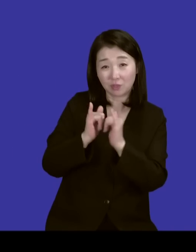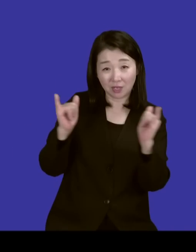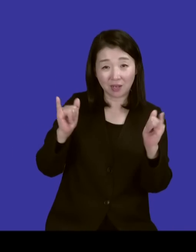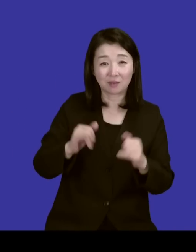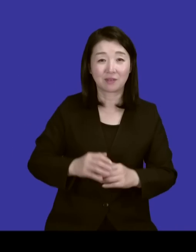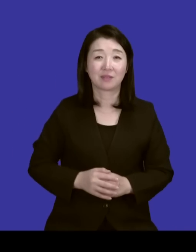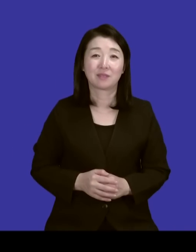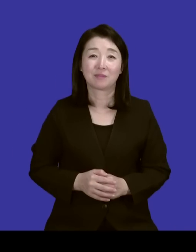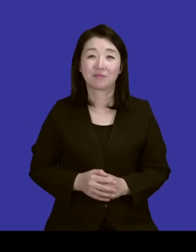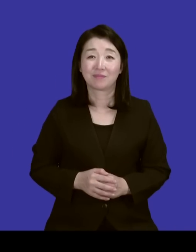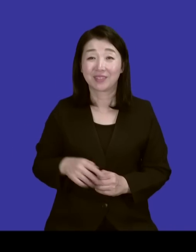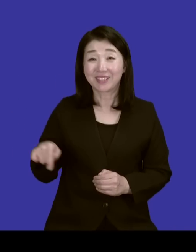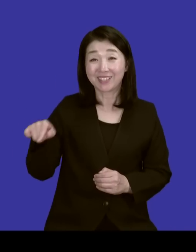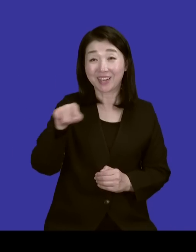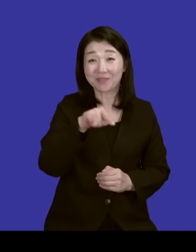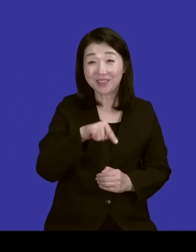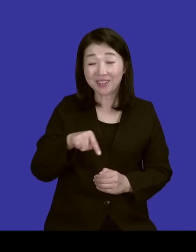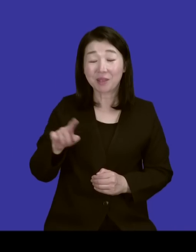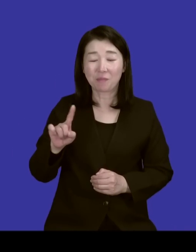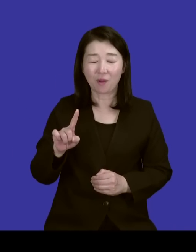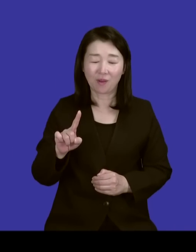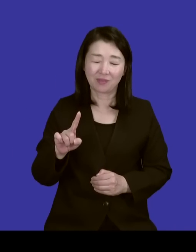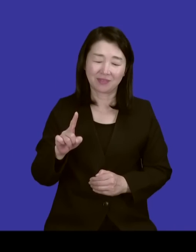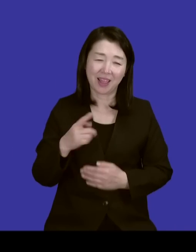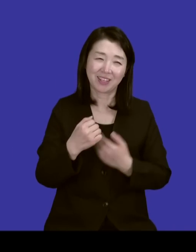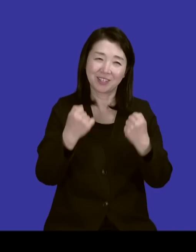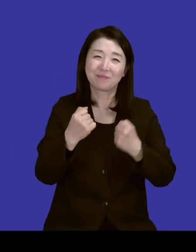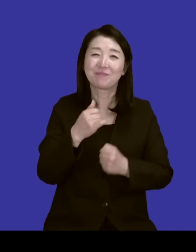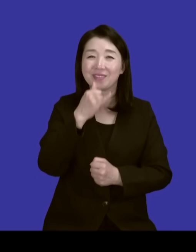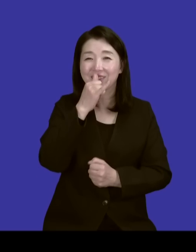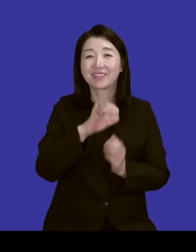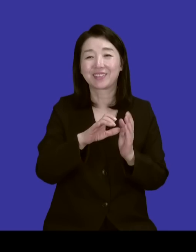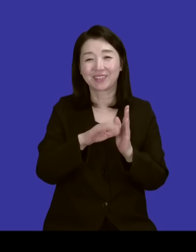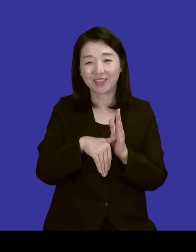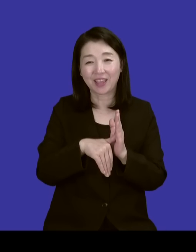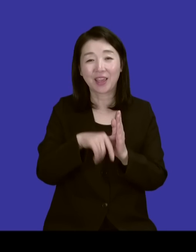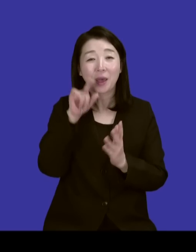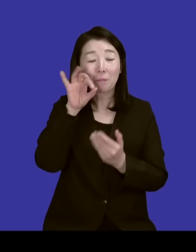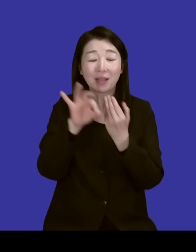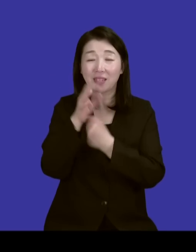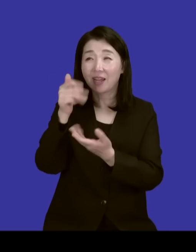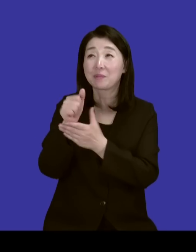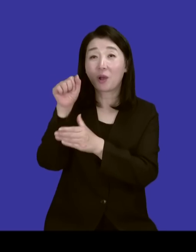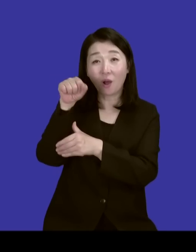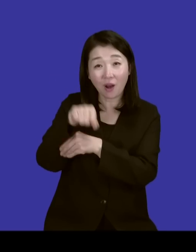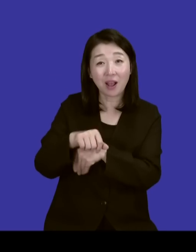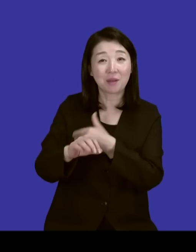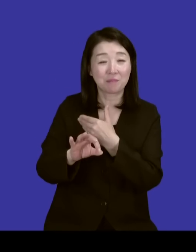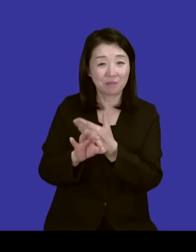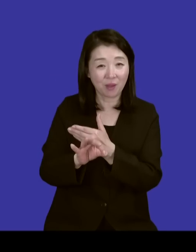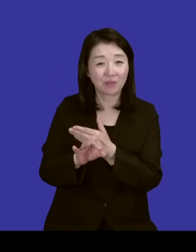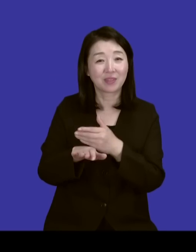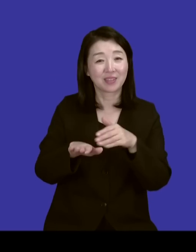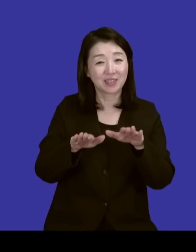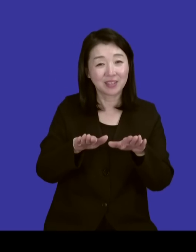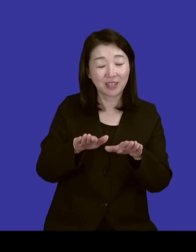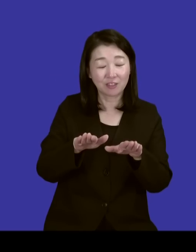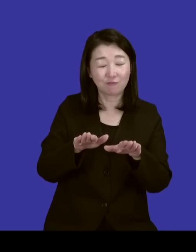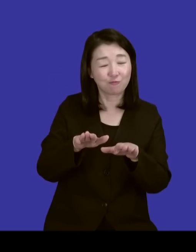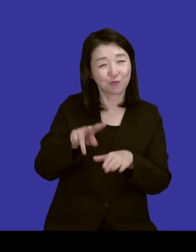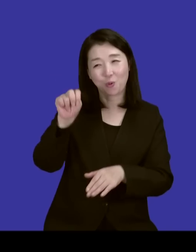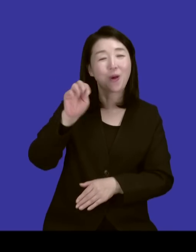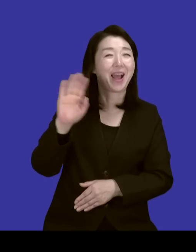그들에게 제가 그래도 좀 힘이 있을 때 만약에 하나님이 허락하신다면 이제는 노